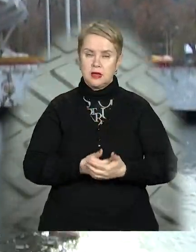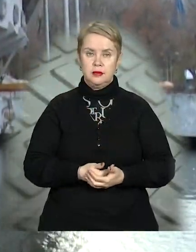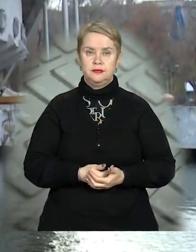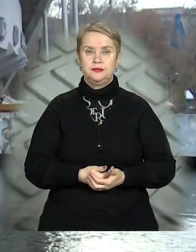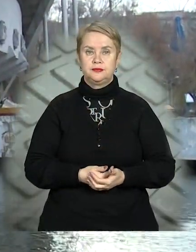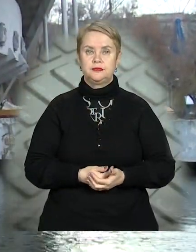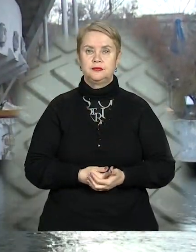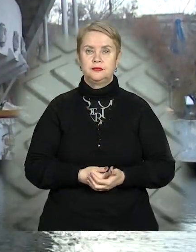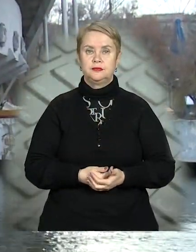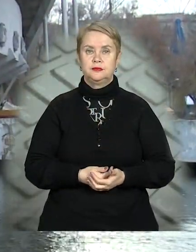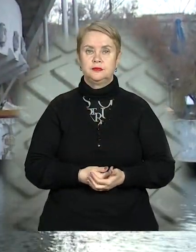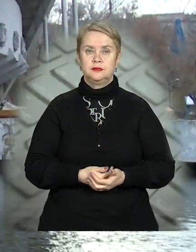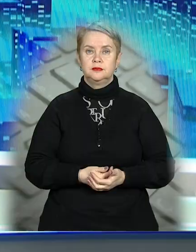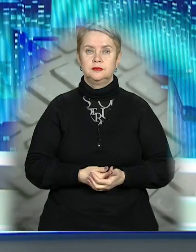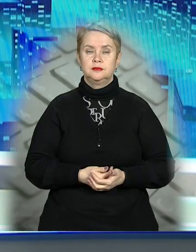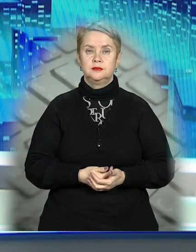каналу.